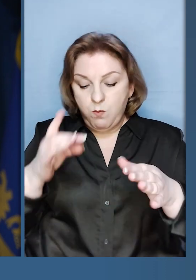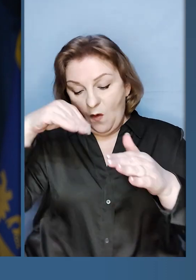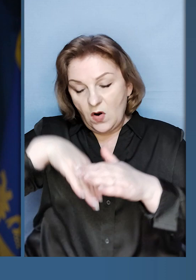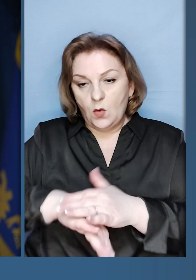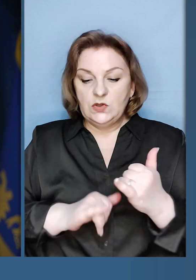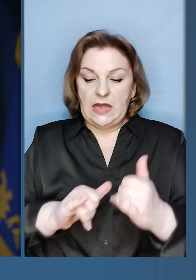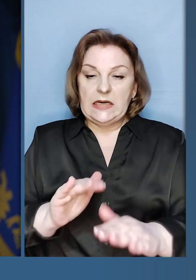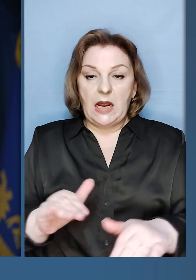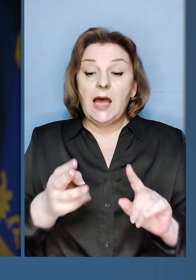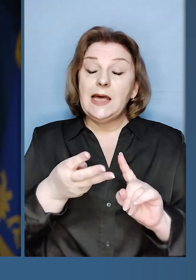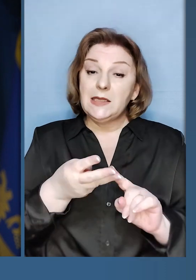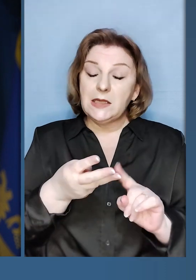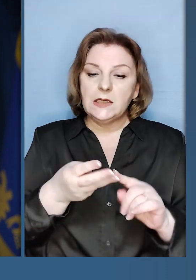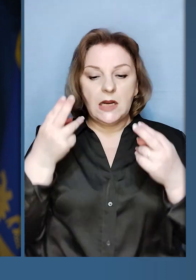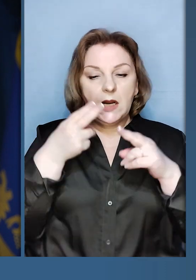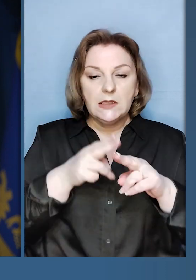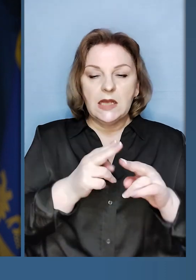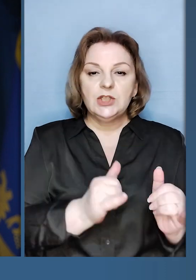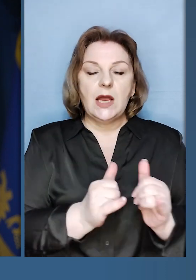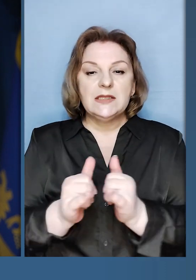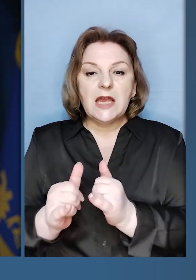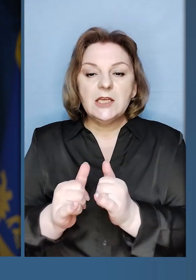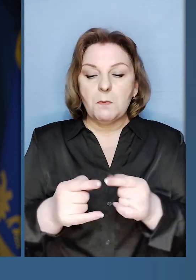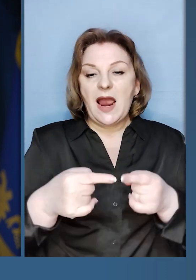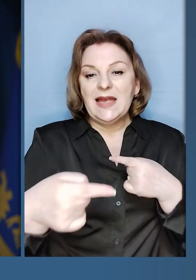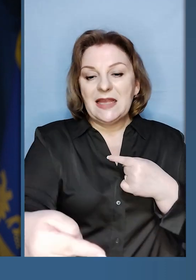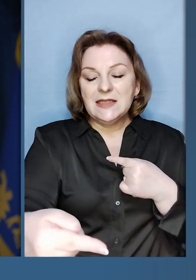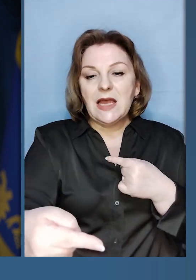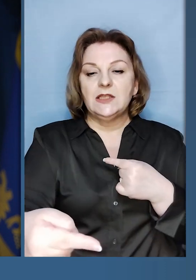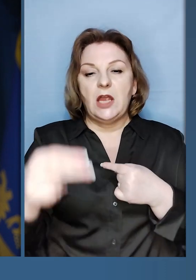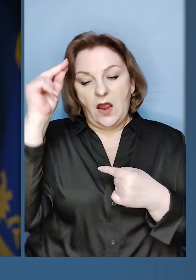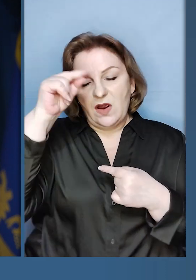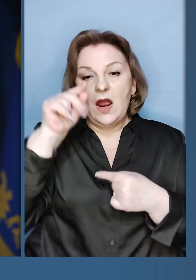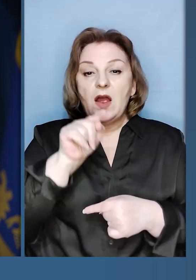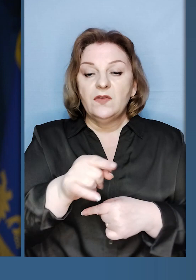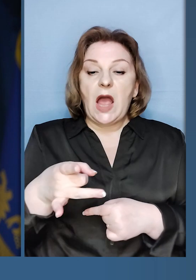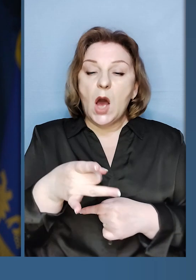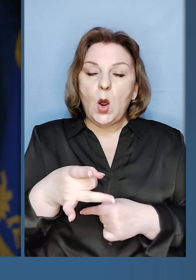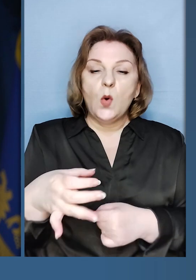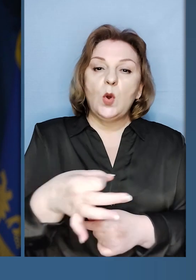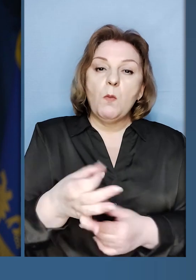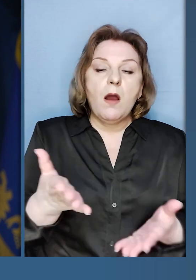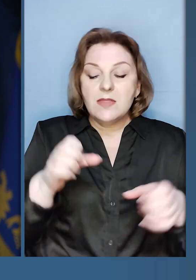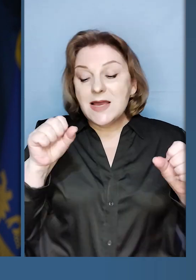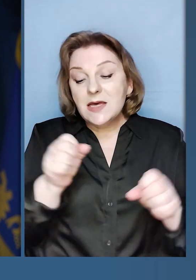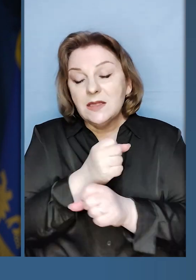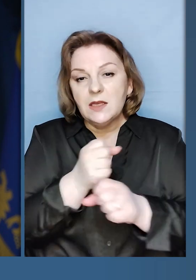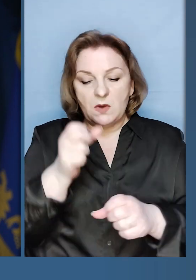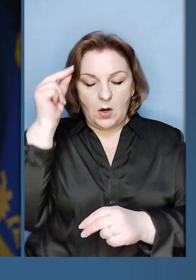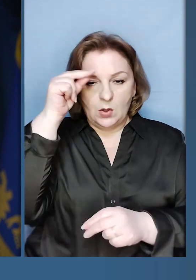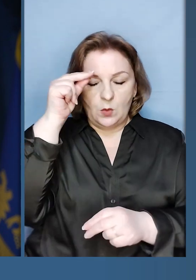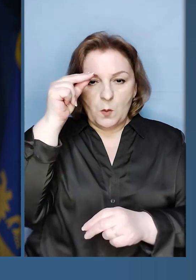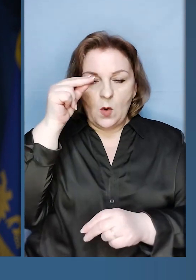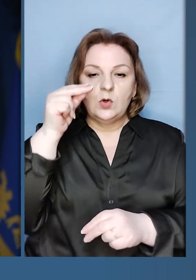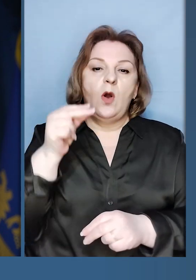бомбосховищ для наших діточок. Третє – це технічне забезпечення, дистанційного навчання в тих районах і областях, де